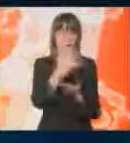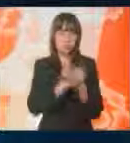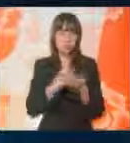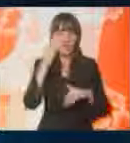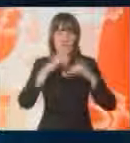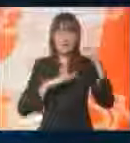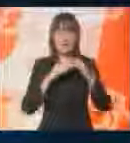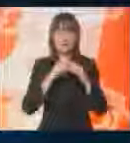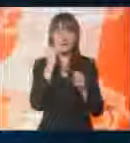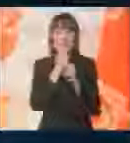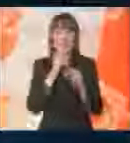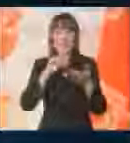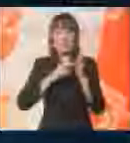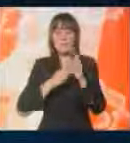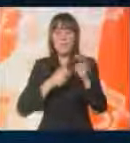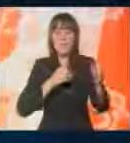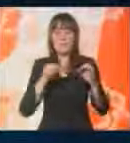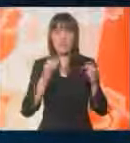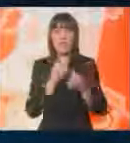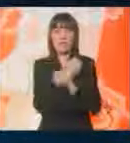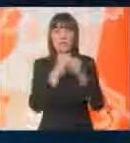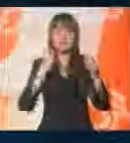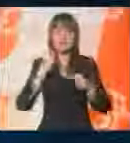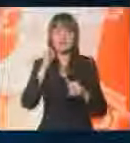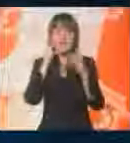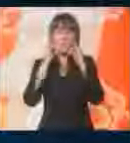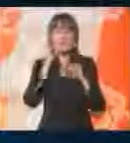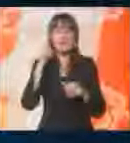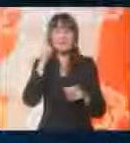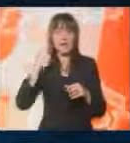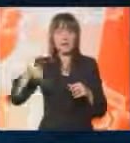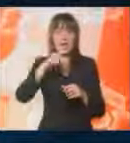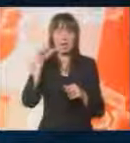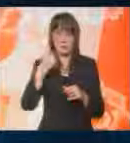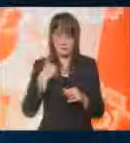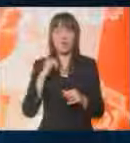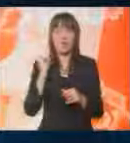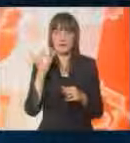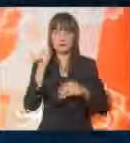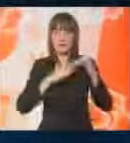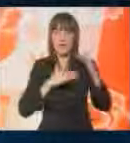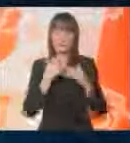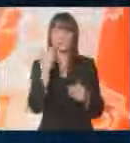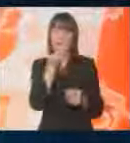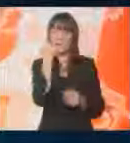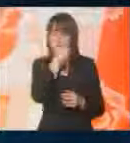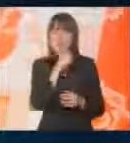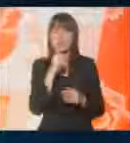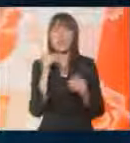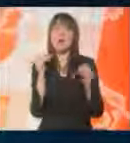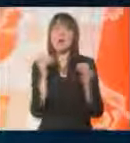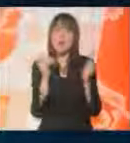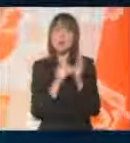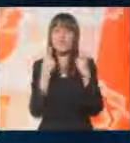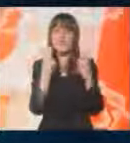građe za izradu planar za razvoj lovnog turizma na teritoriji grada Loznice. Ja jesam zadovoljan, ali ono što je možda još